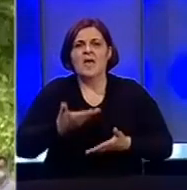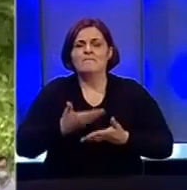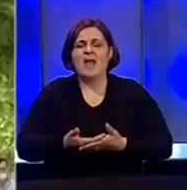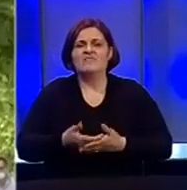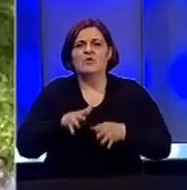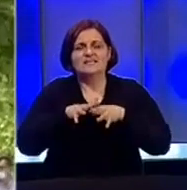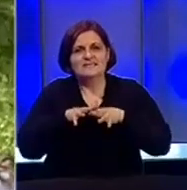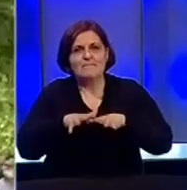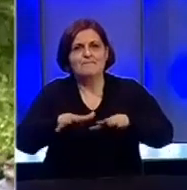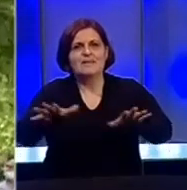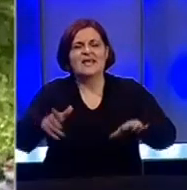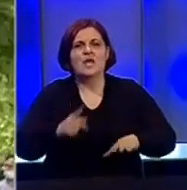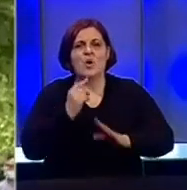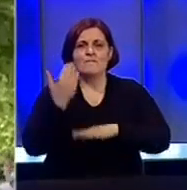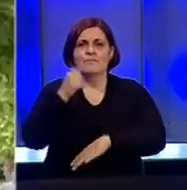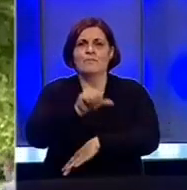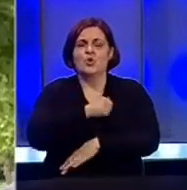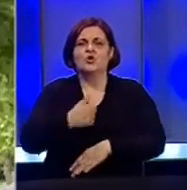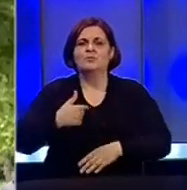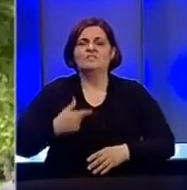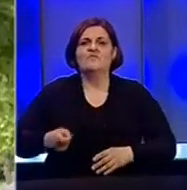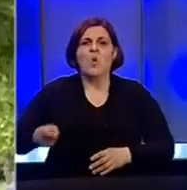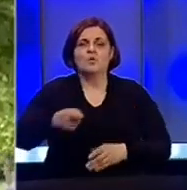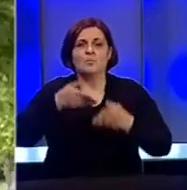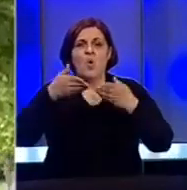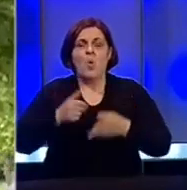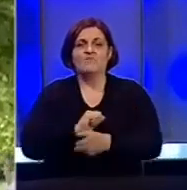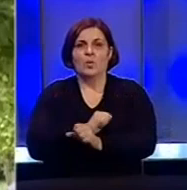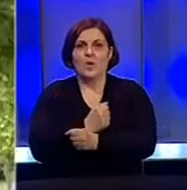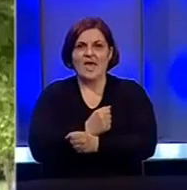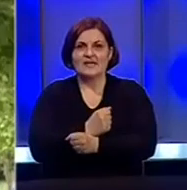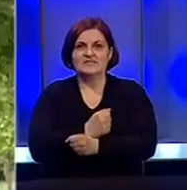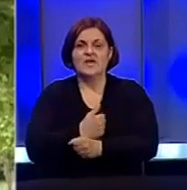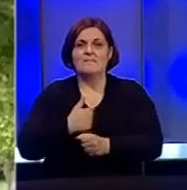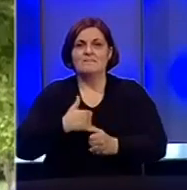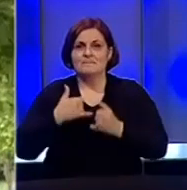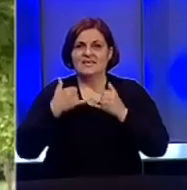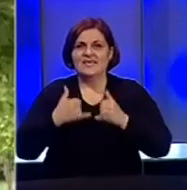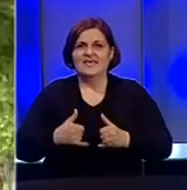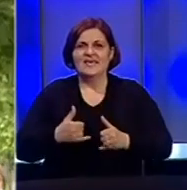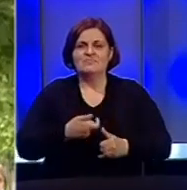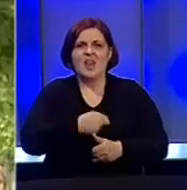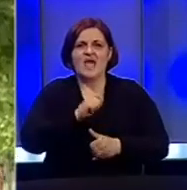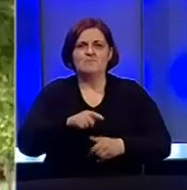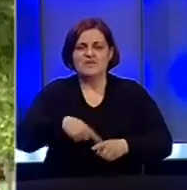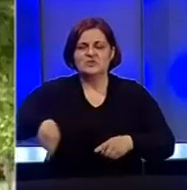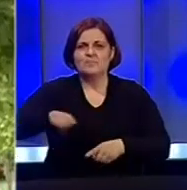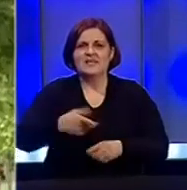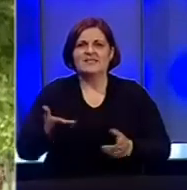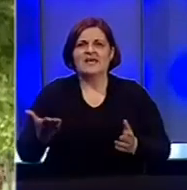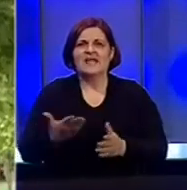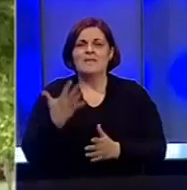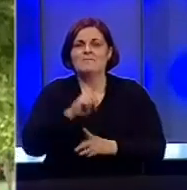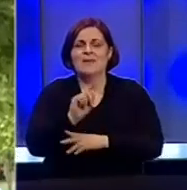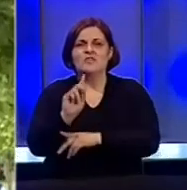progres, koja od oktobra prošle godine ima svoju organizaciju ovdje u Hercegovini. Mi smo trenutno na Španskom trgu, dakle simbolično u 5